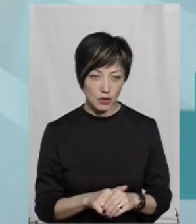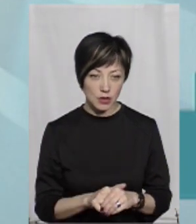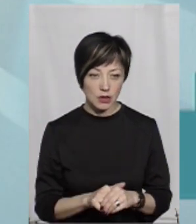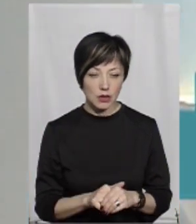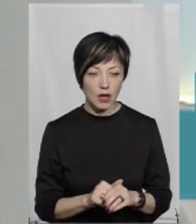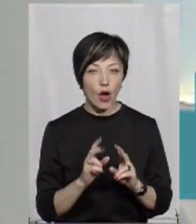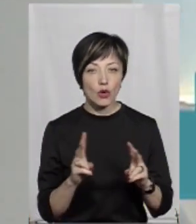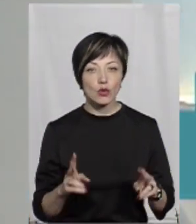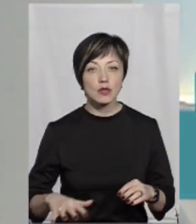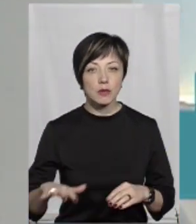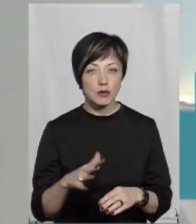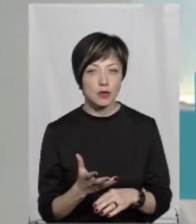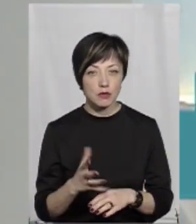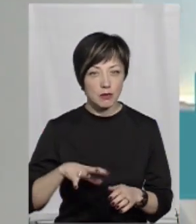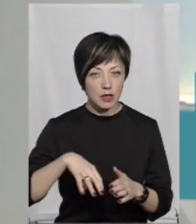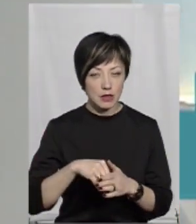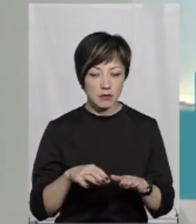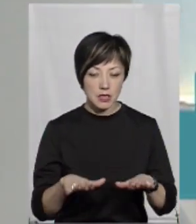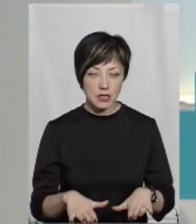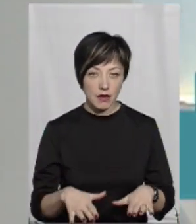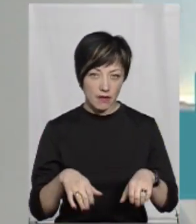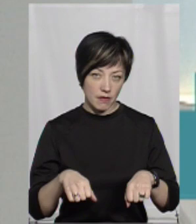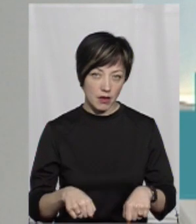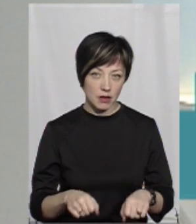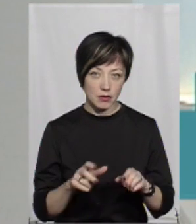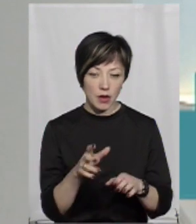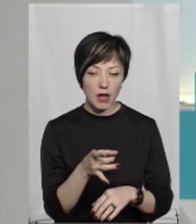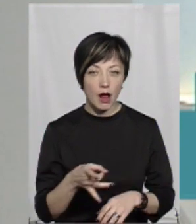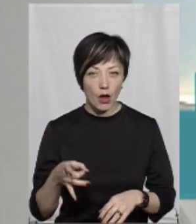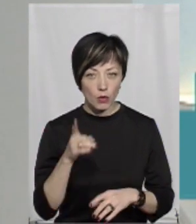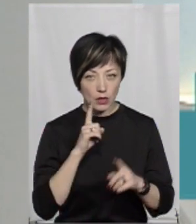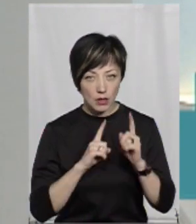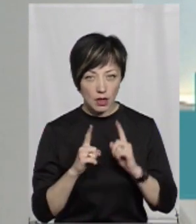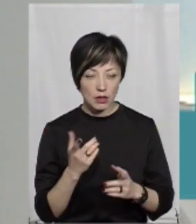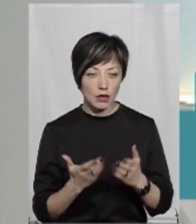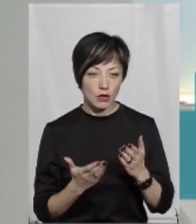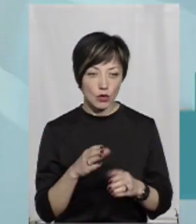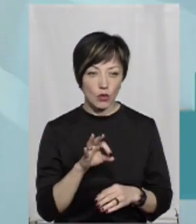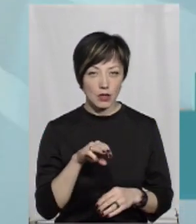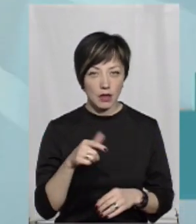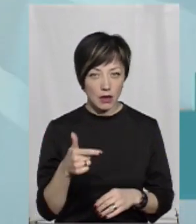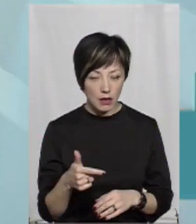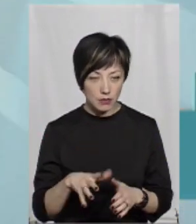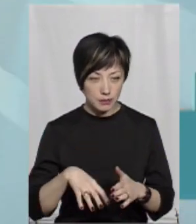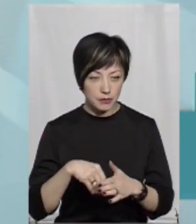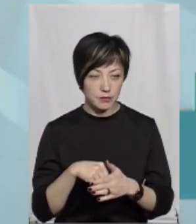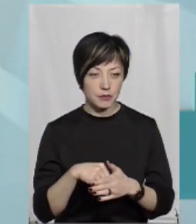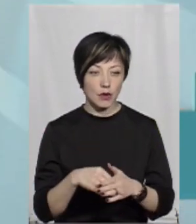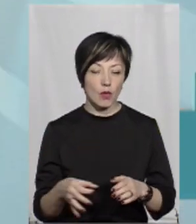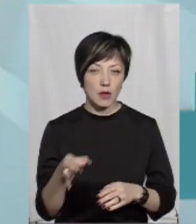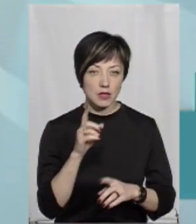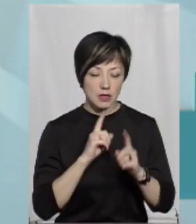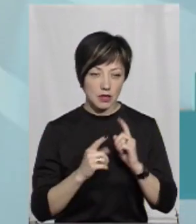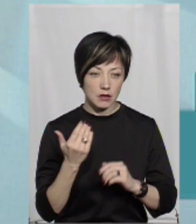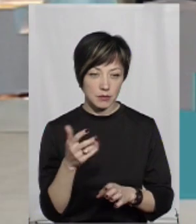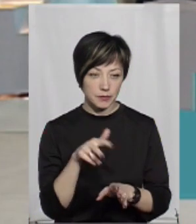А хто буде за приміщення платити? А місцеве городне самоврядування, райони ради, а якщо на ОТГ, то ОТГ, обласні